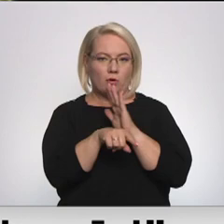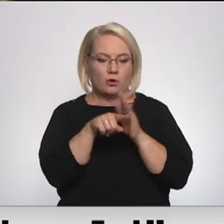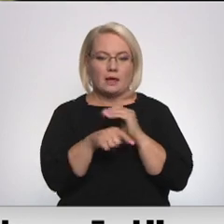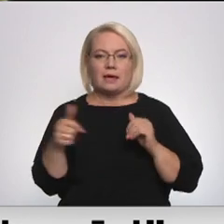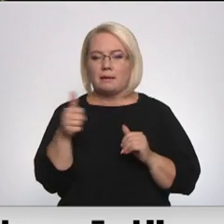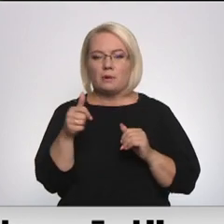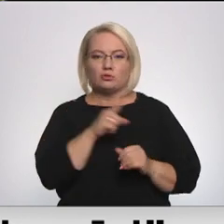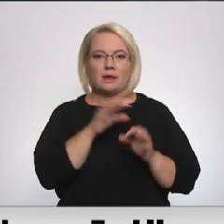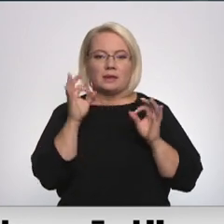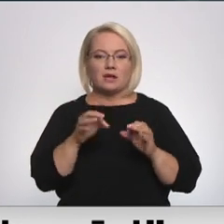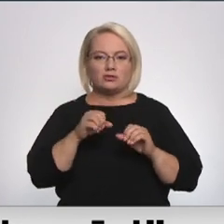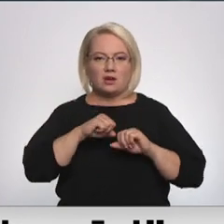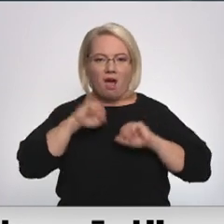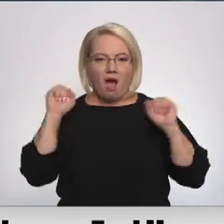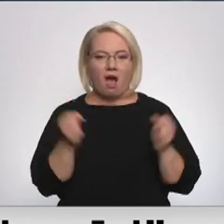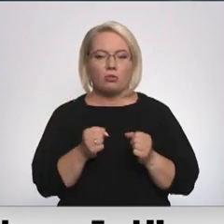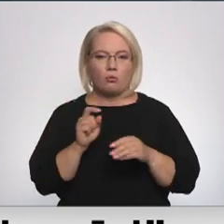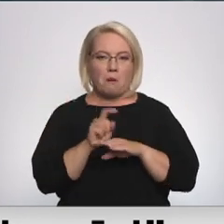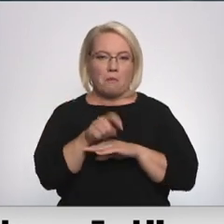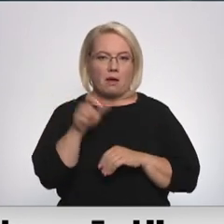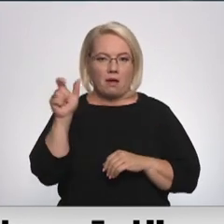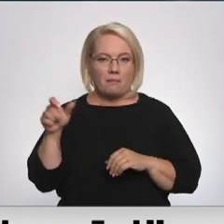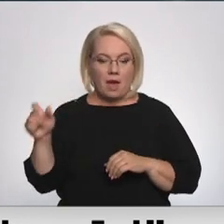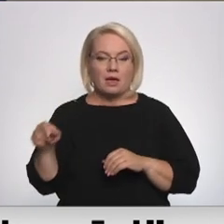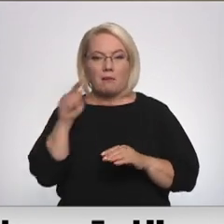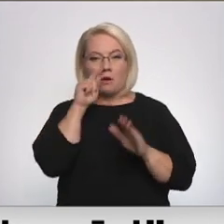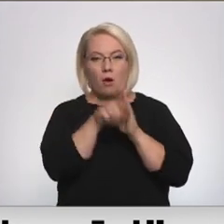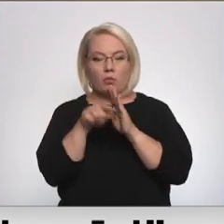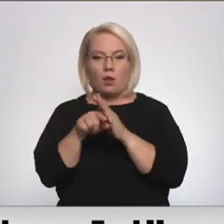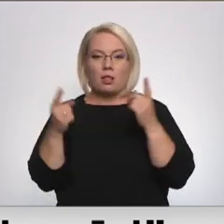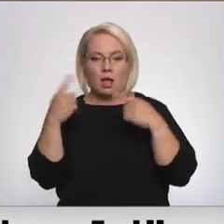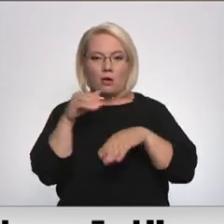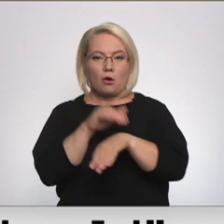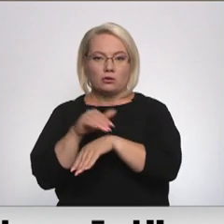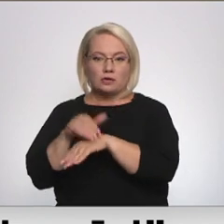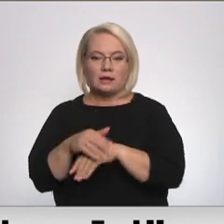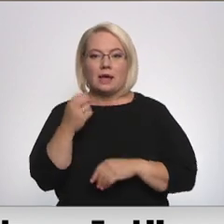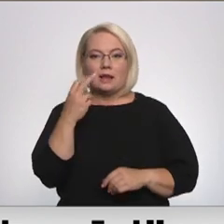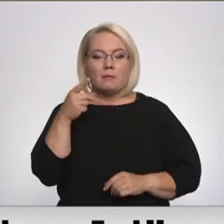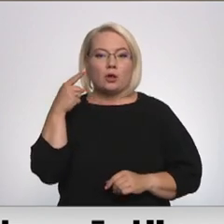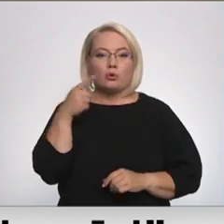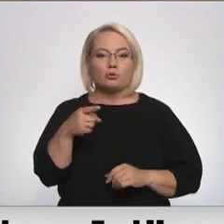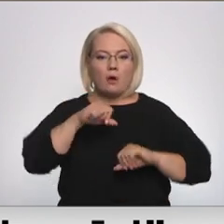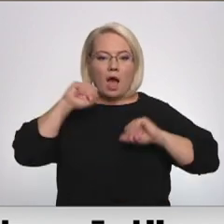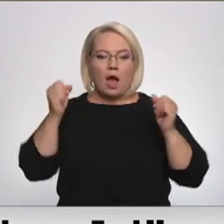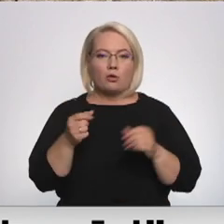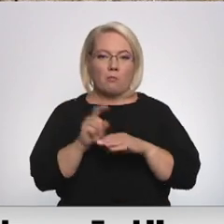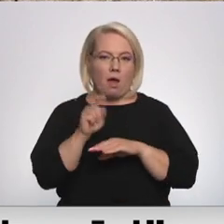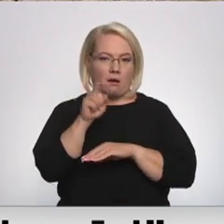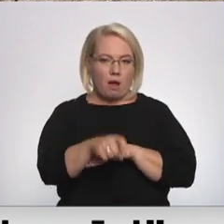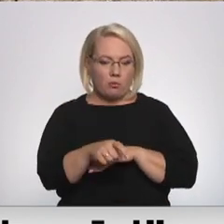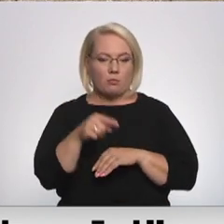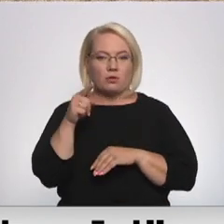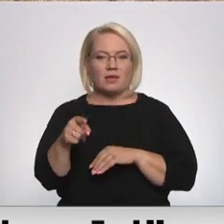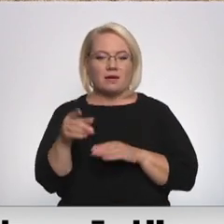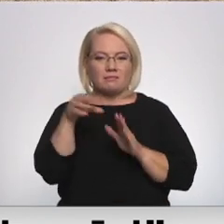uzmanību pievēršot tieši ātrumu pārsniegdzējiem. Reidu laikā konstatēti vairāk nekā 13 tūkstoši ātrumu pārsniegšanas gadījumu. To